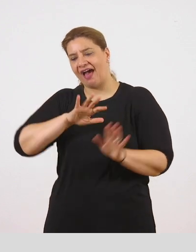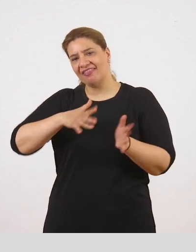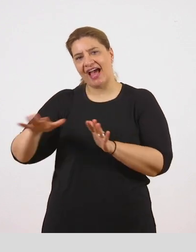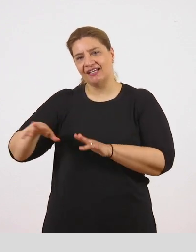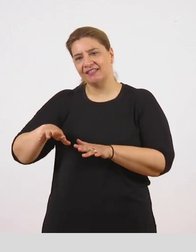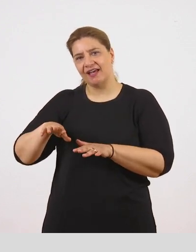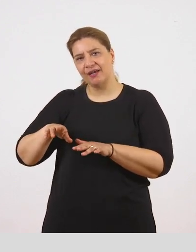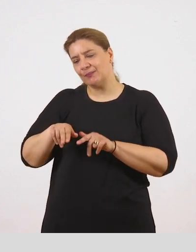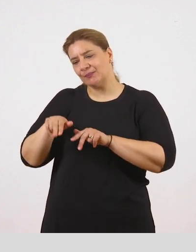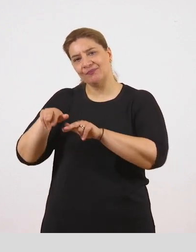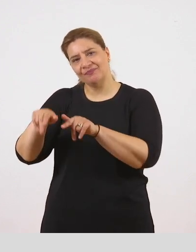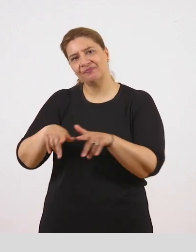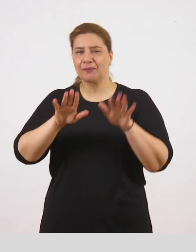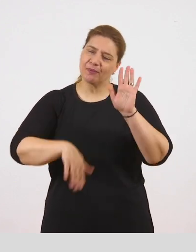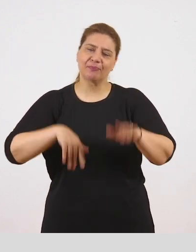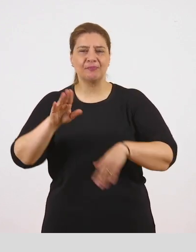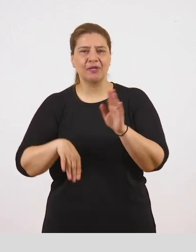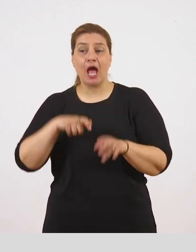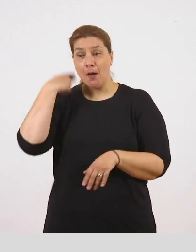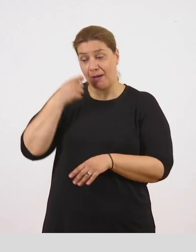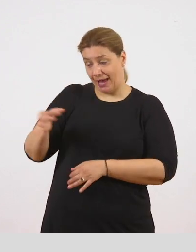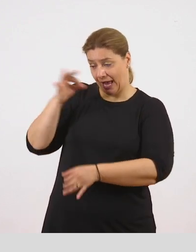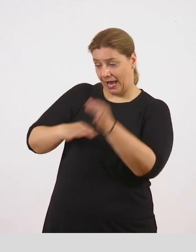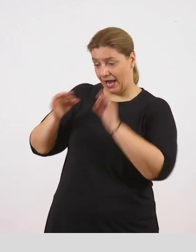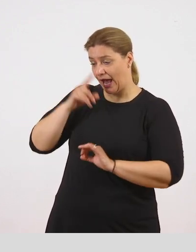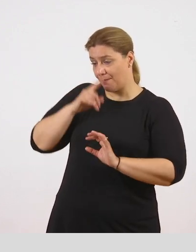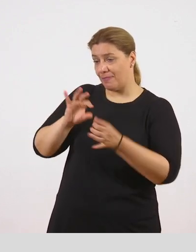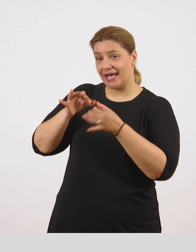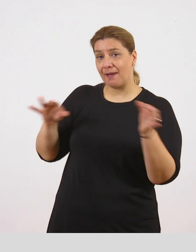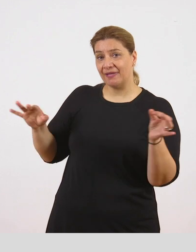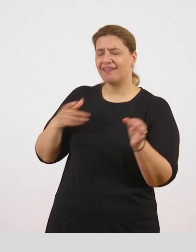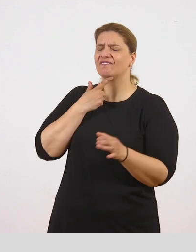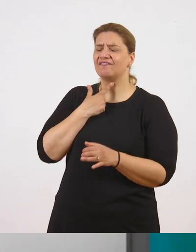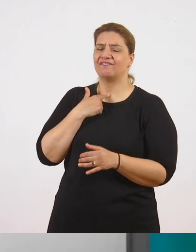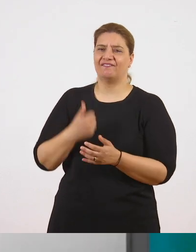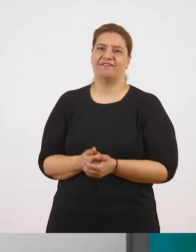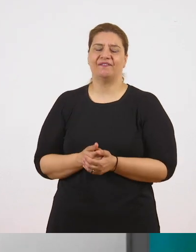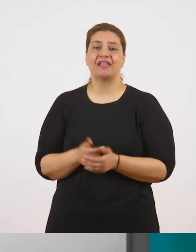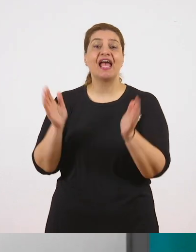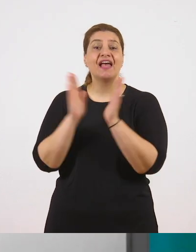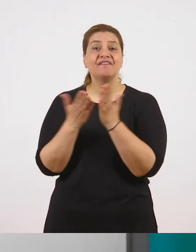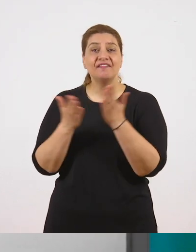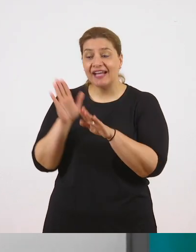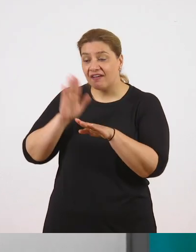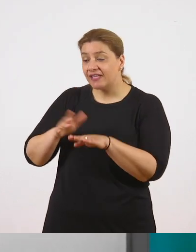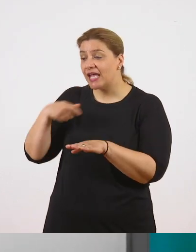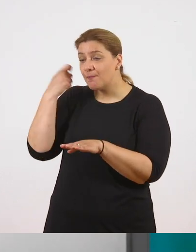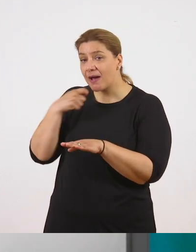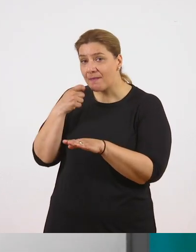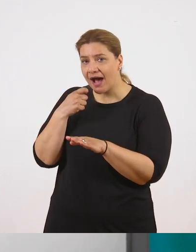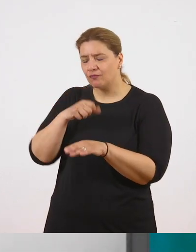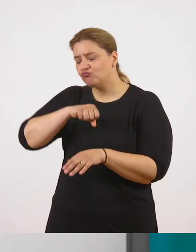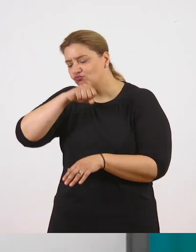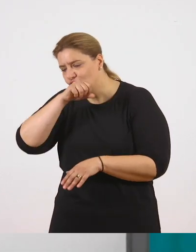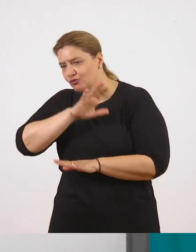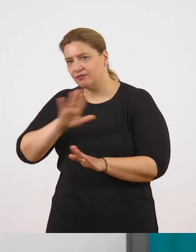να την ακούει να λέει παραμύθια. Από τη μαμά της έμαθε να αγαπάει τα βιβλία και ίσως έγινε συγγραφέας. Α,